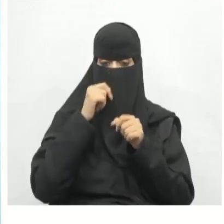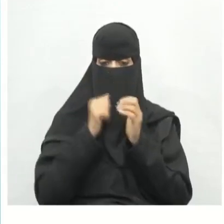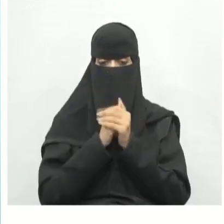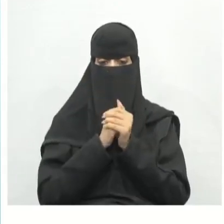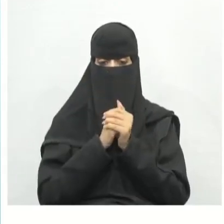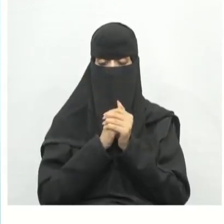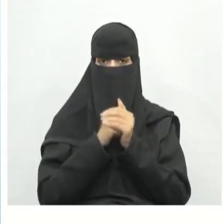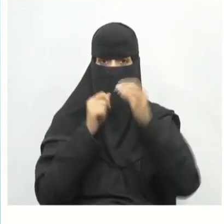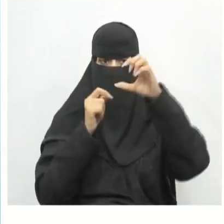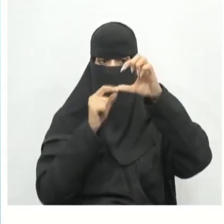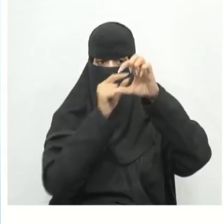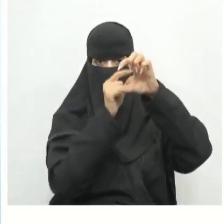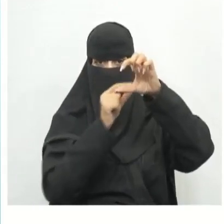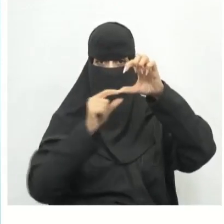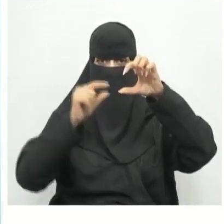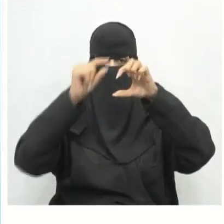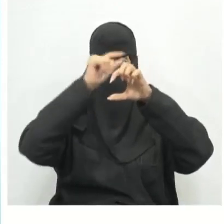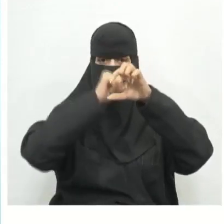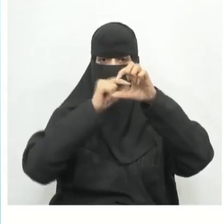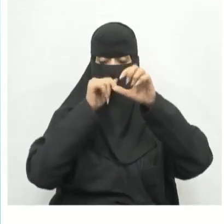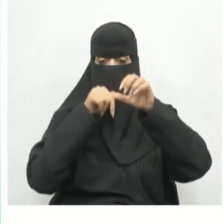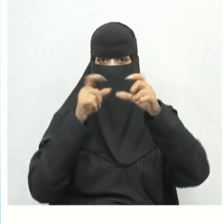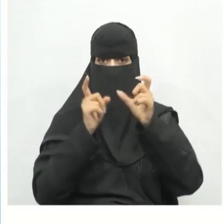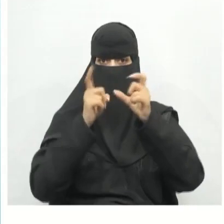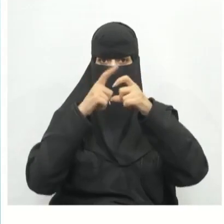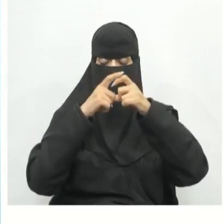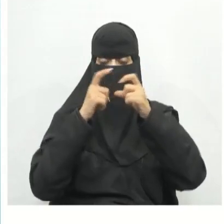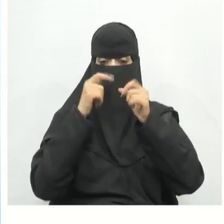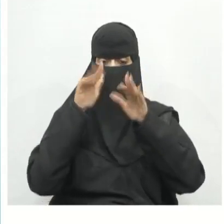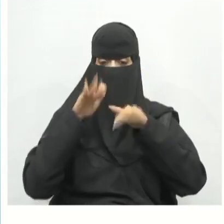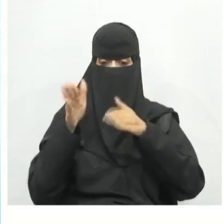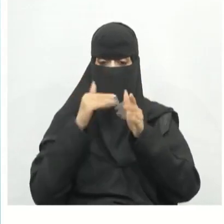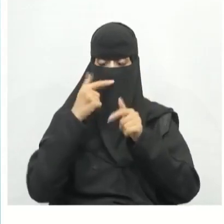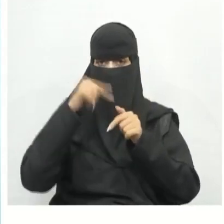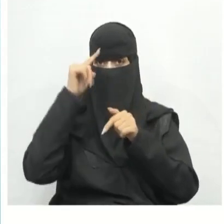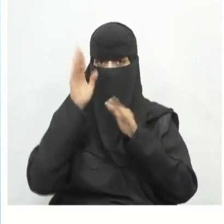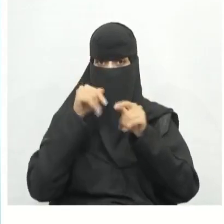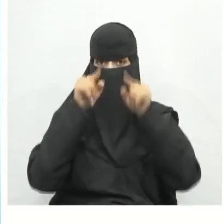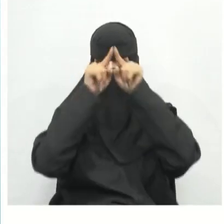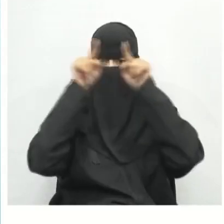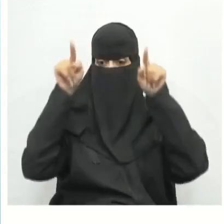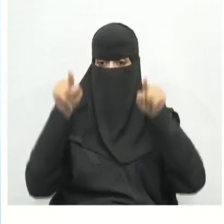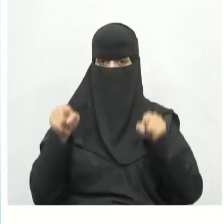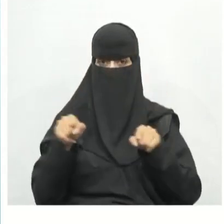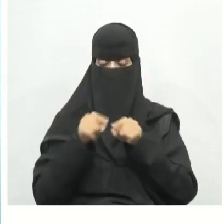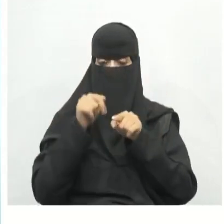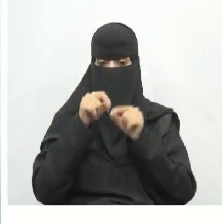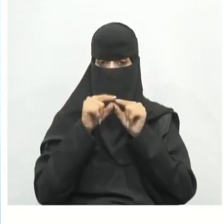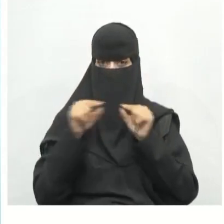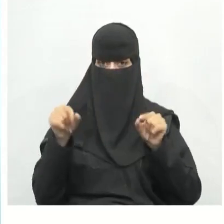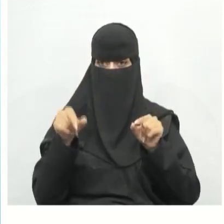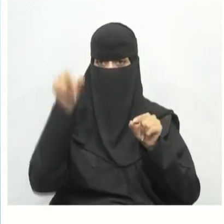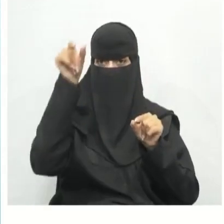منحني شكل حلقة مغلقة أيضا من الأمثلة المربع وهو شكل ذو أضلع